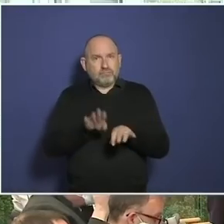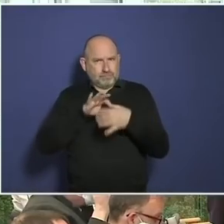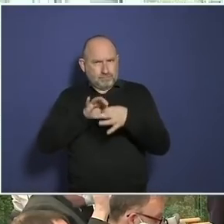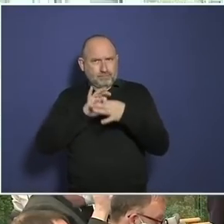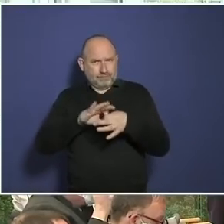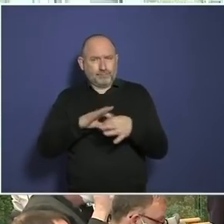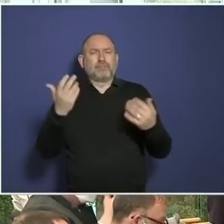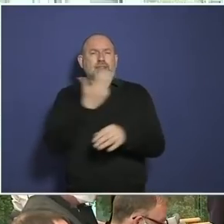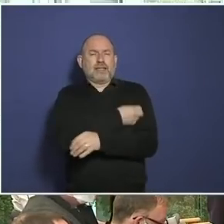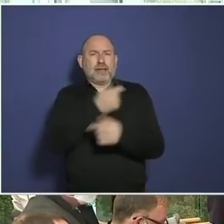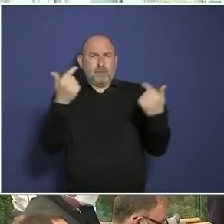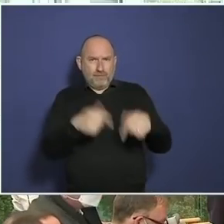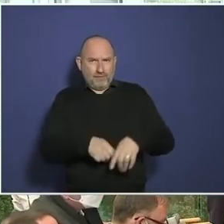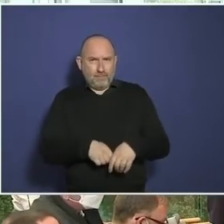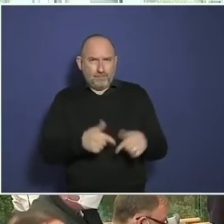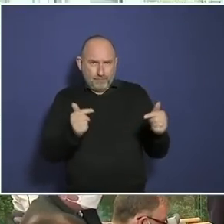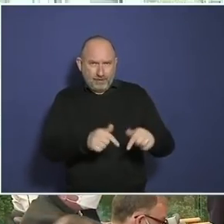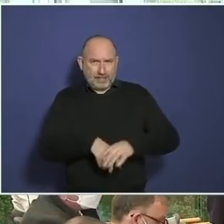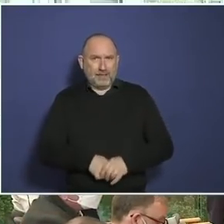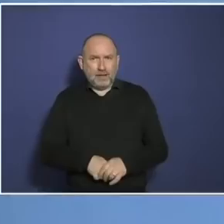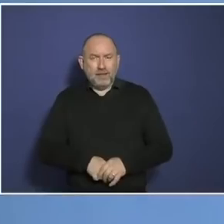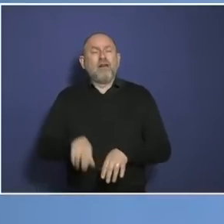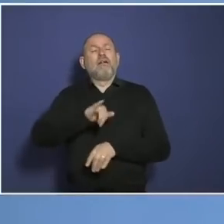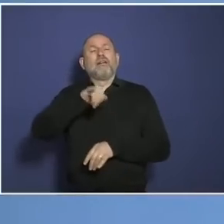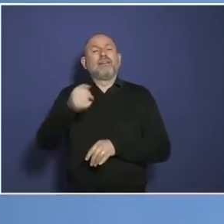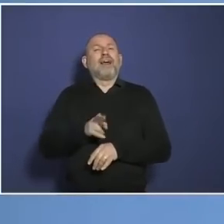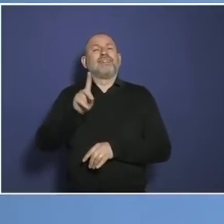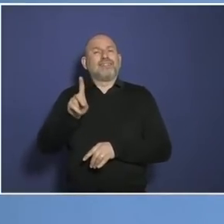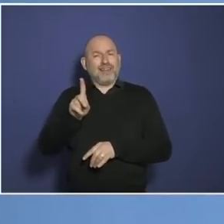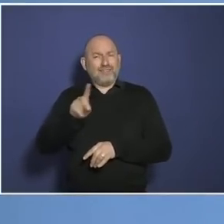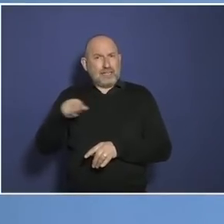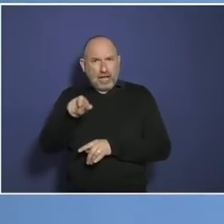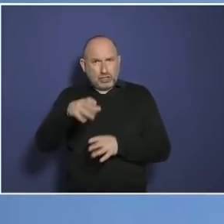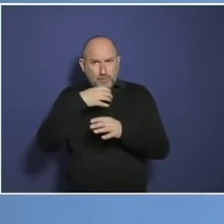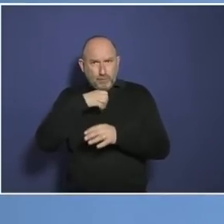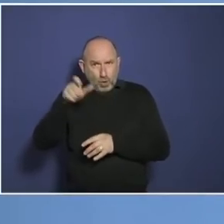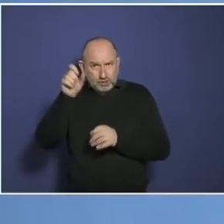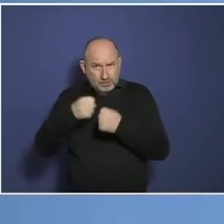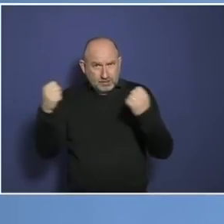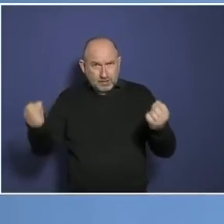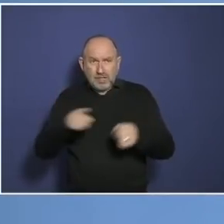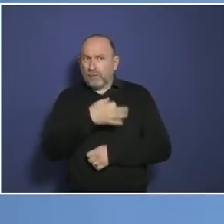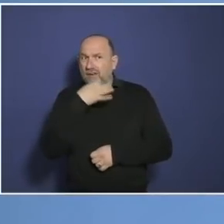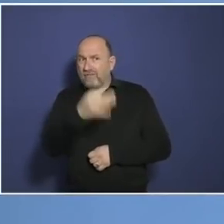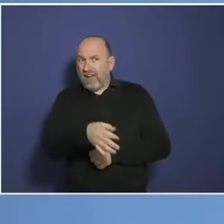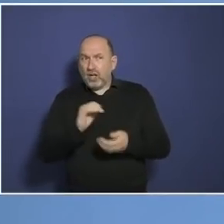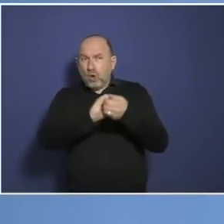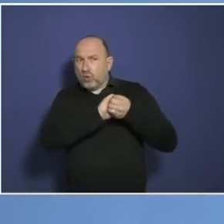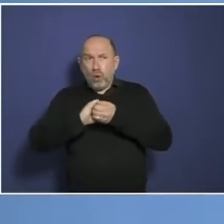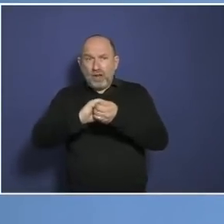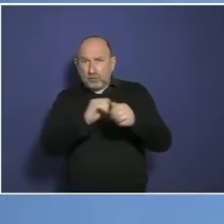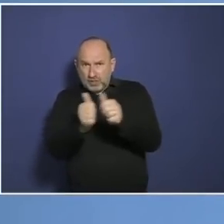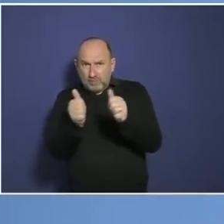Fragen. Jan Drebes von der Rheinischen Post fragt auch an Sie, Herr Latterbach, wie enttäuscht sind Sie vom Koalitionspartner FDP,